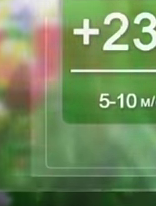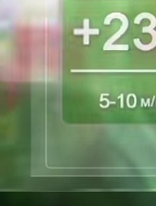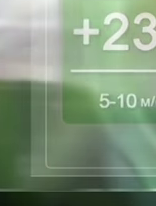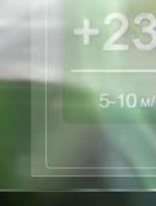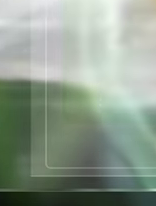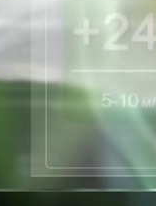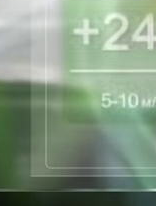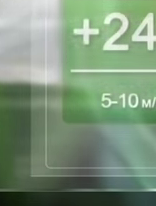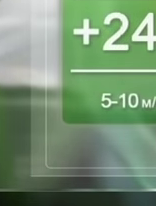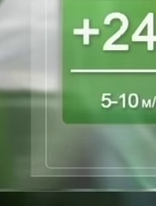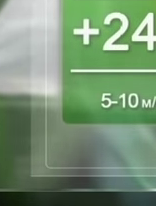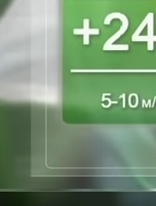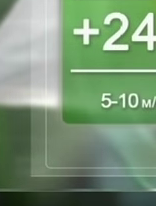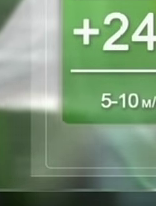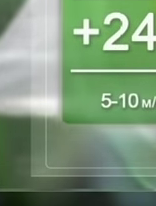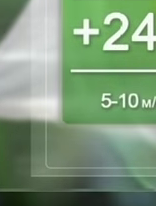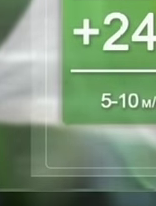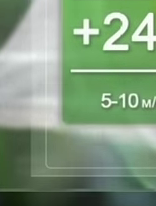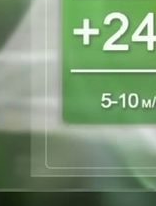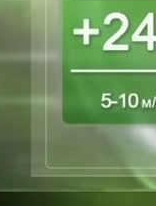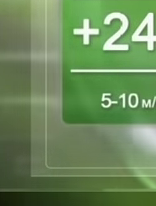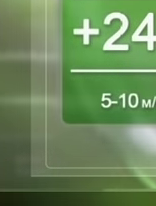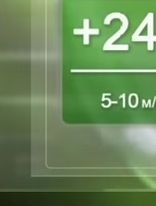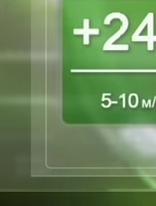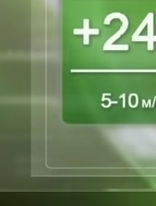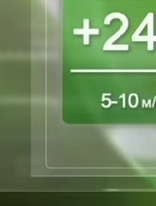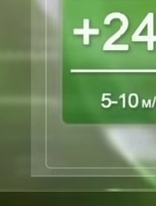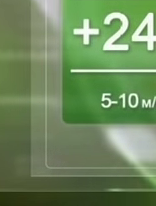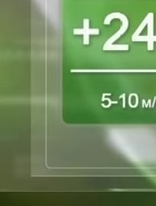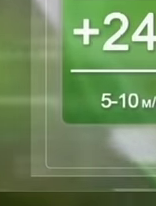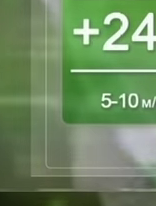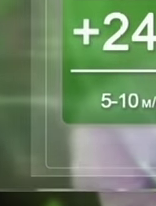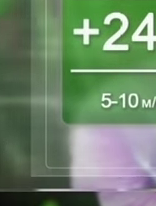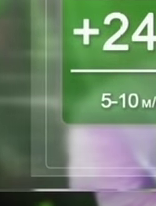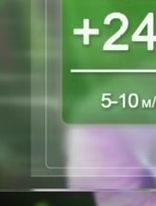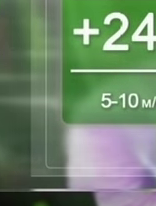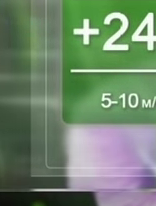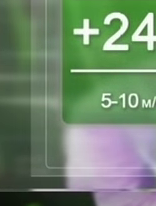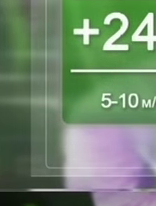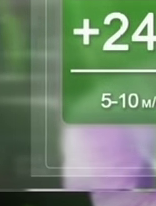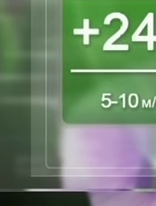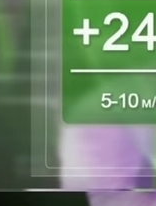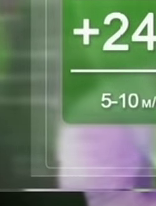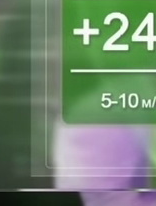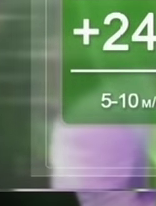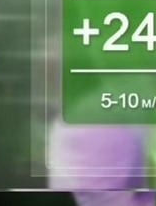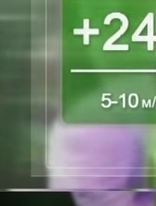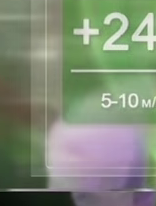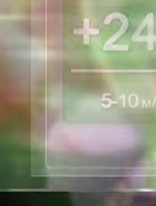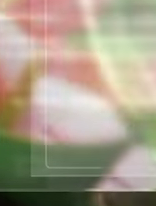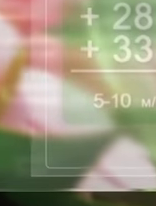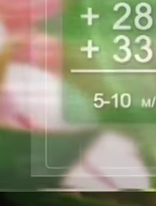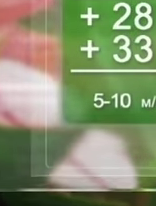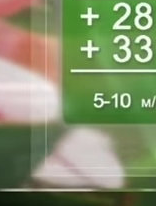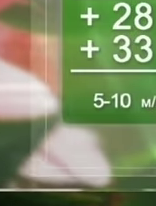градусів. В обласному центрі вночі повітря прогріється до плюс 12, плюс 14, та 24-26 градусів вище